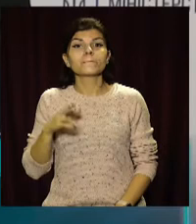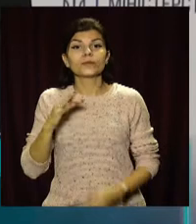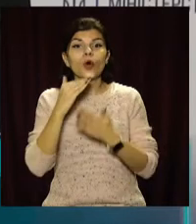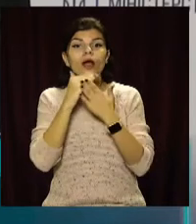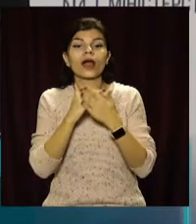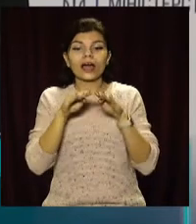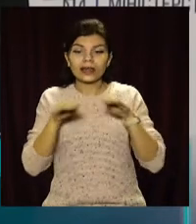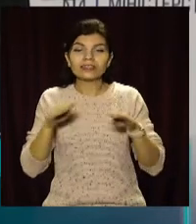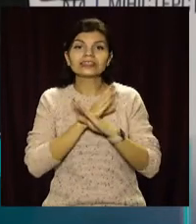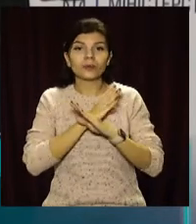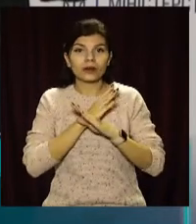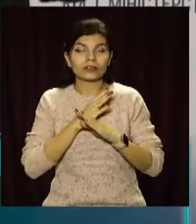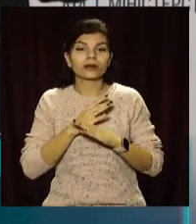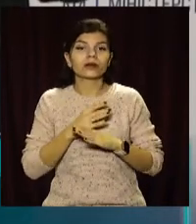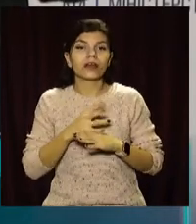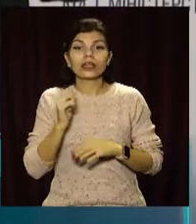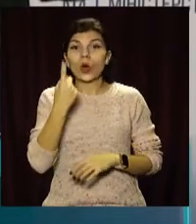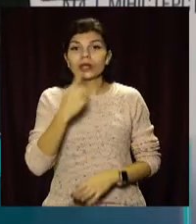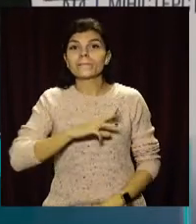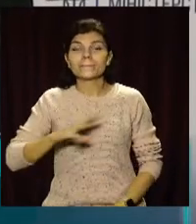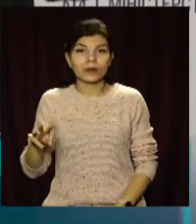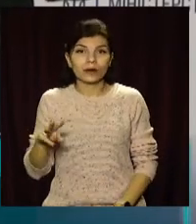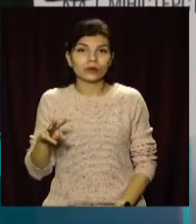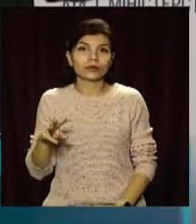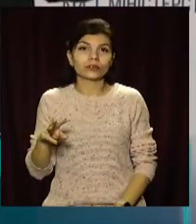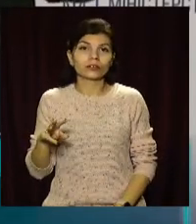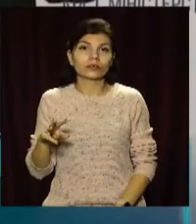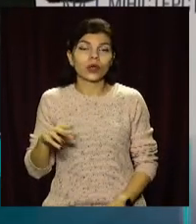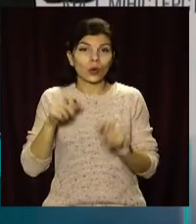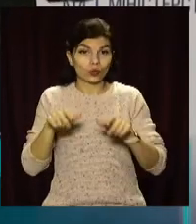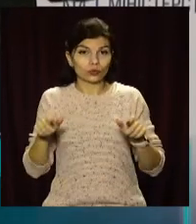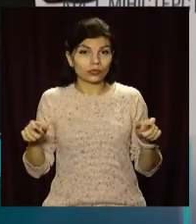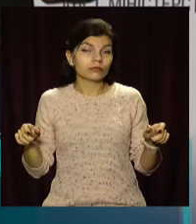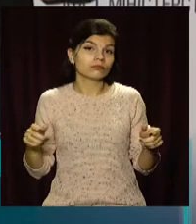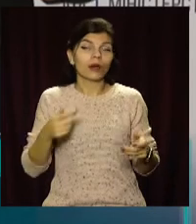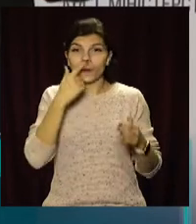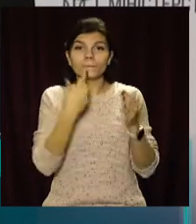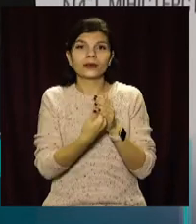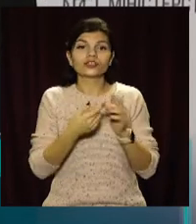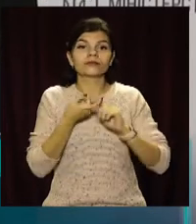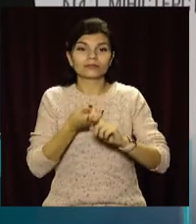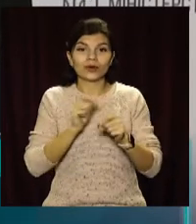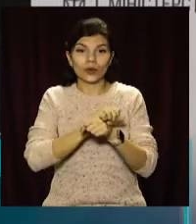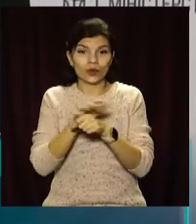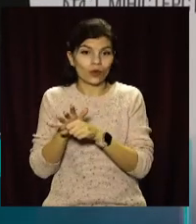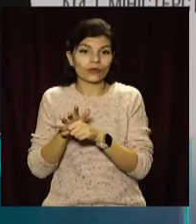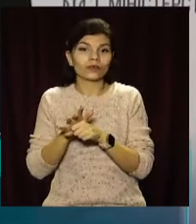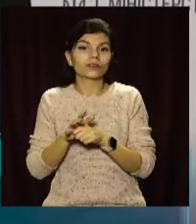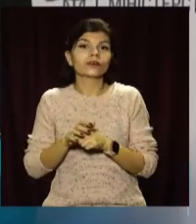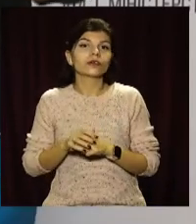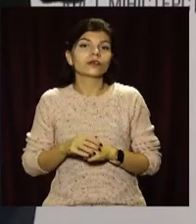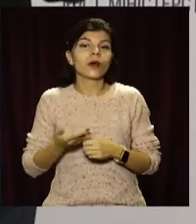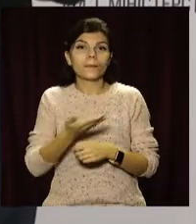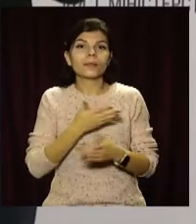смертності на один мільйон людей під час пандемії від ковіду, ми